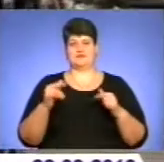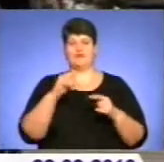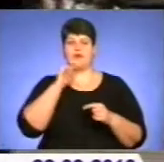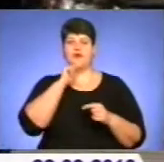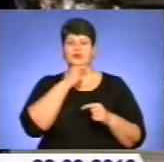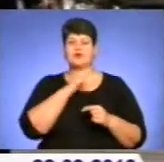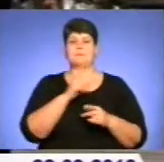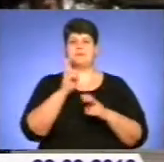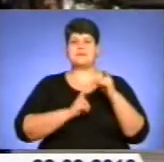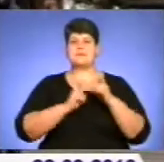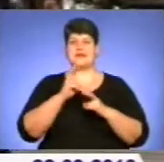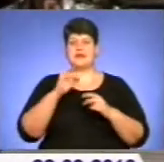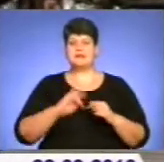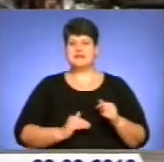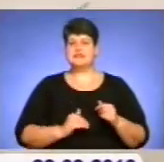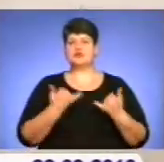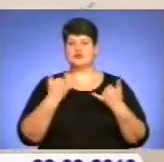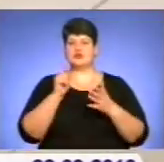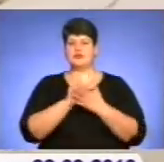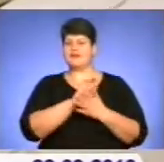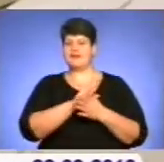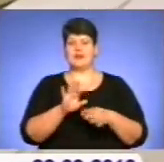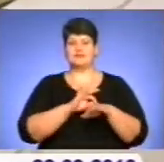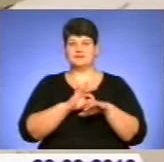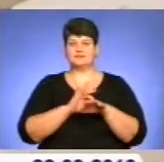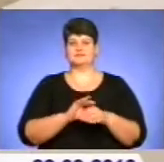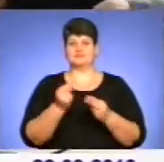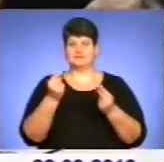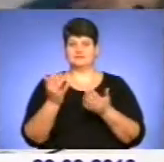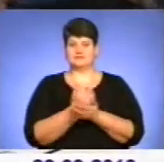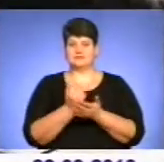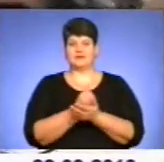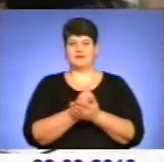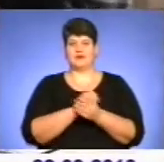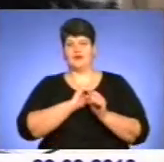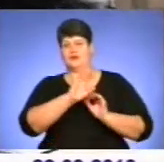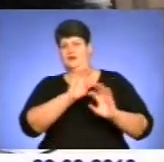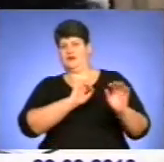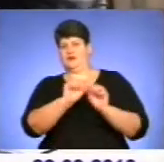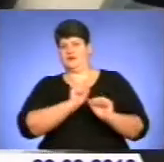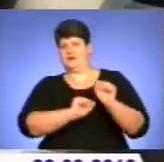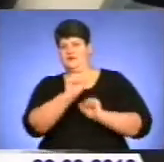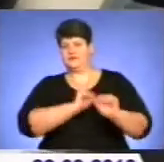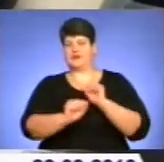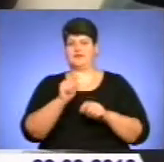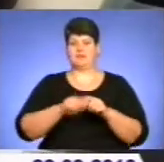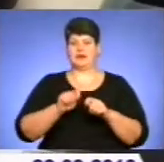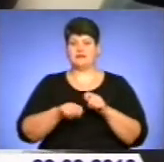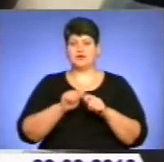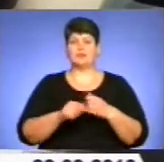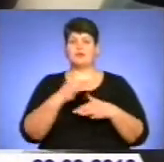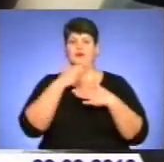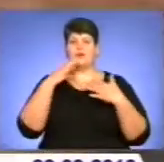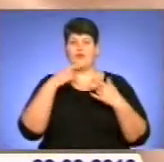Підприємці нині змушені не бізнес вести, а відбиватися від численних перевірок. Бізнесмени кажуть, як мінімум